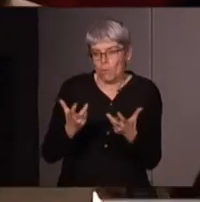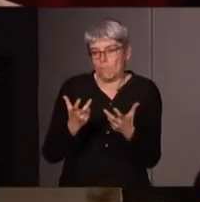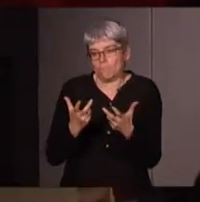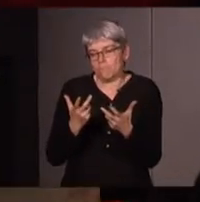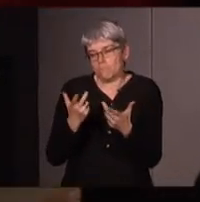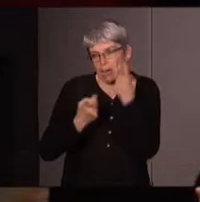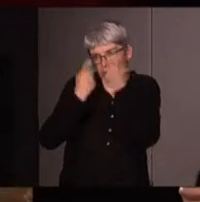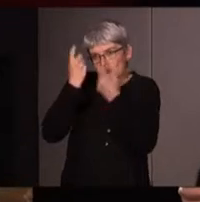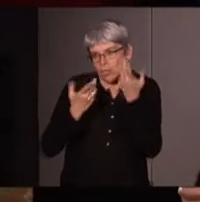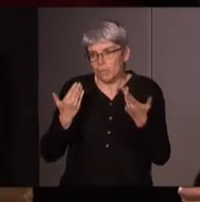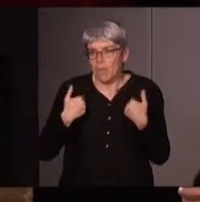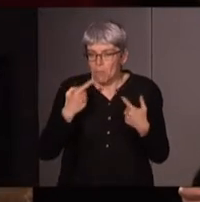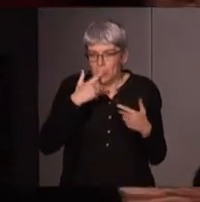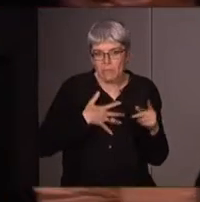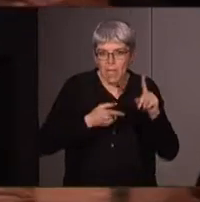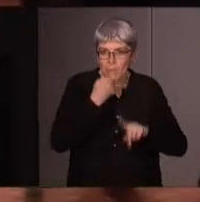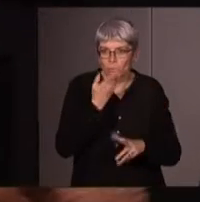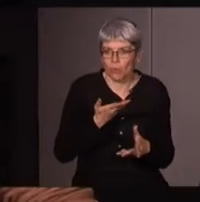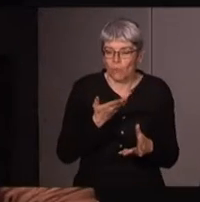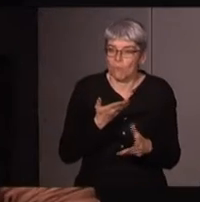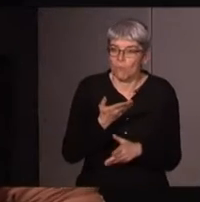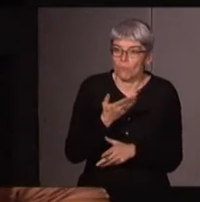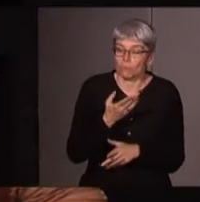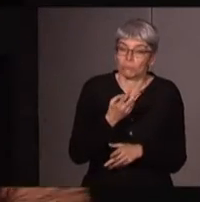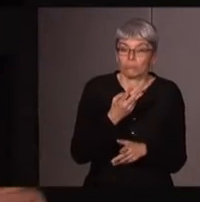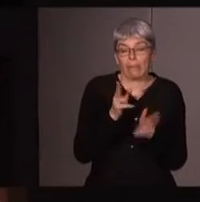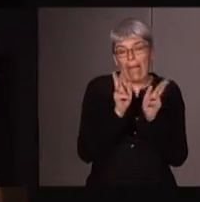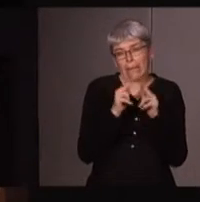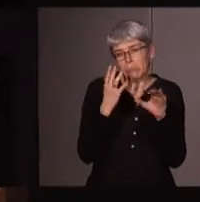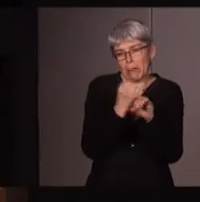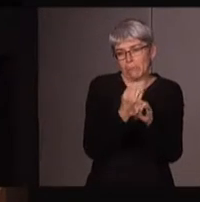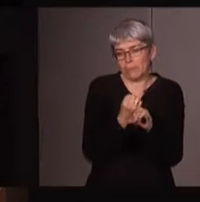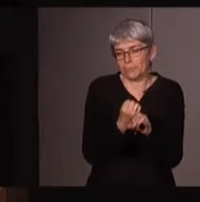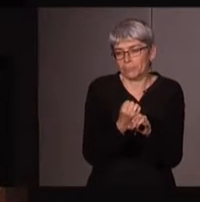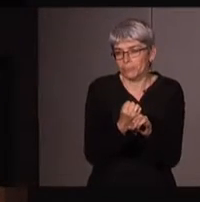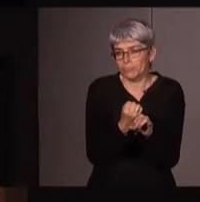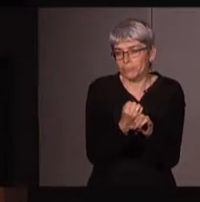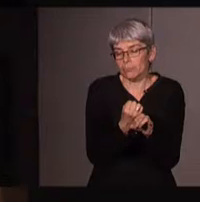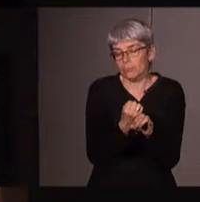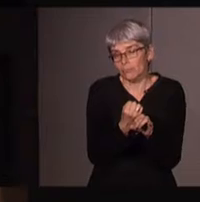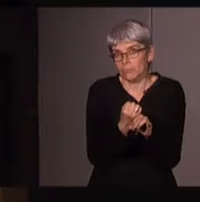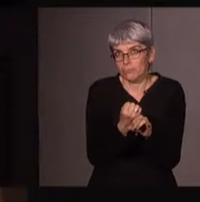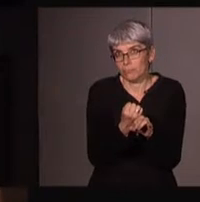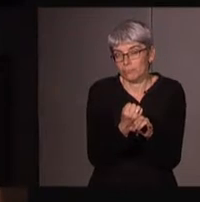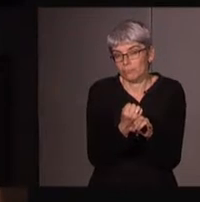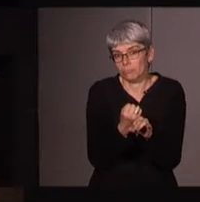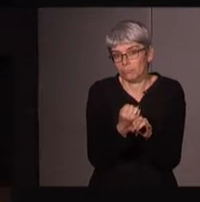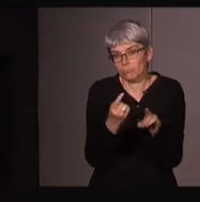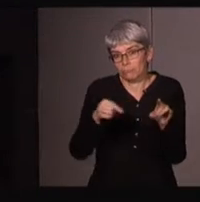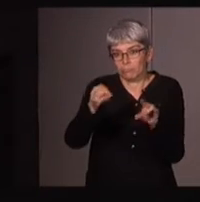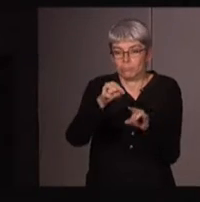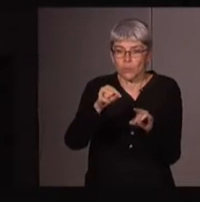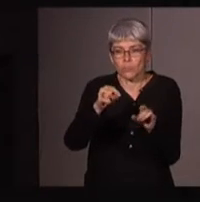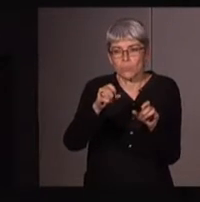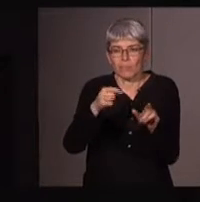cela, il me semble que c'est important de dire quand même deux mots, parce que je ne peux pas présupposer que tout le monde en ait entendu parler,